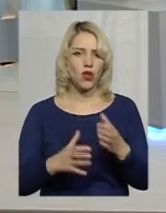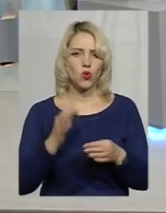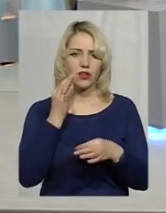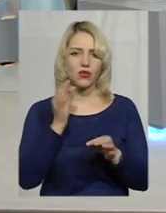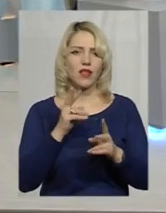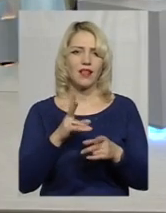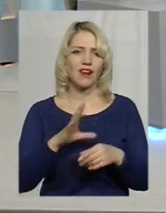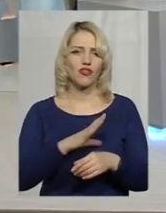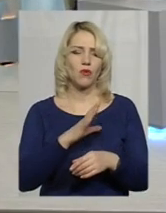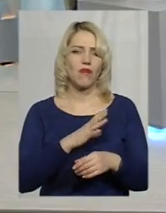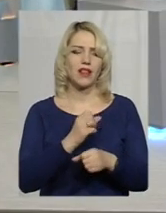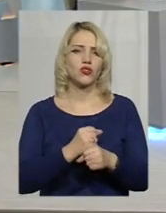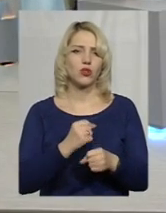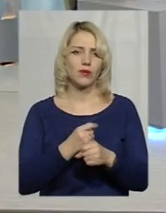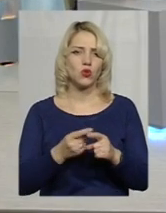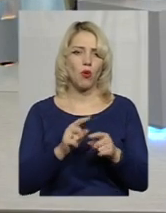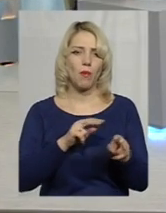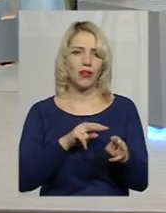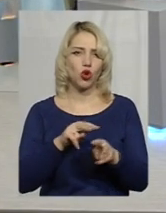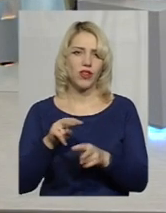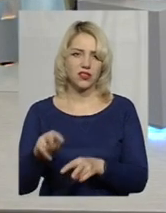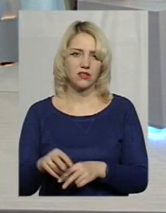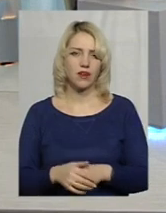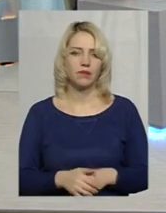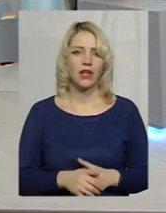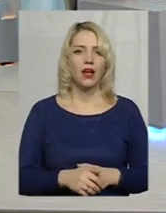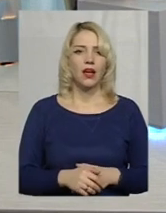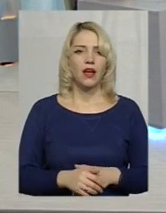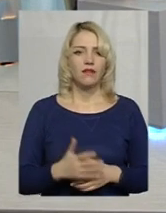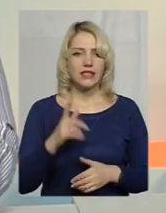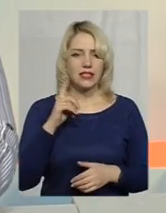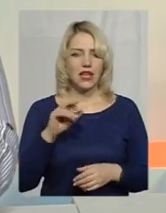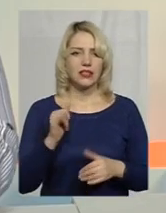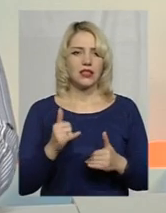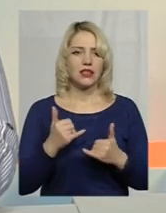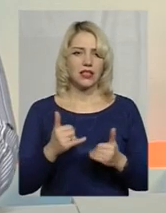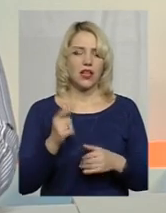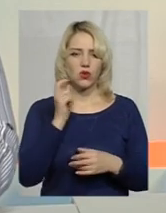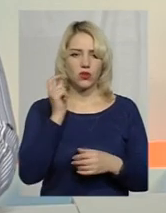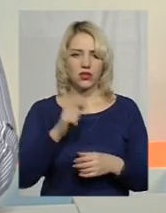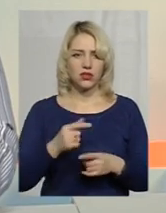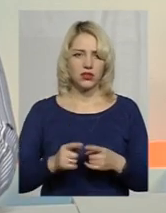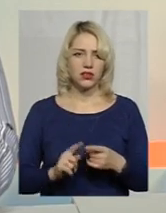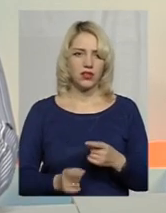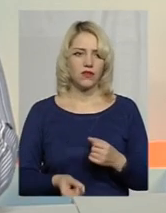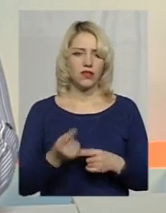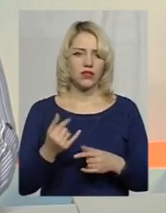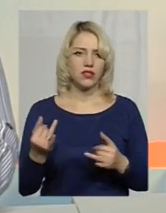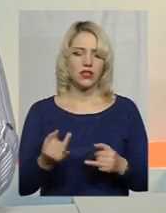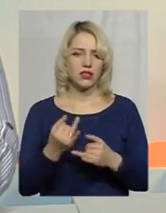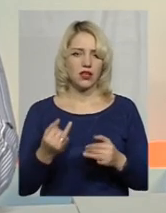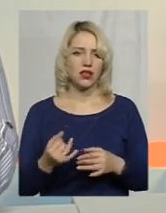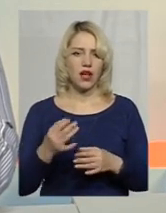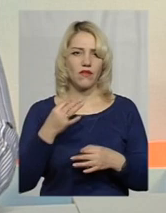розробка цього патронатства? Ви знаєте, для України виявилось дуже цікавим